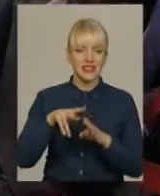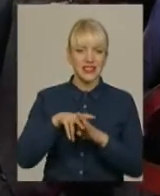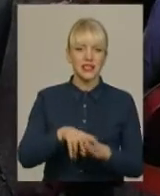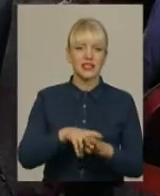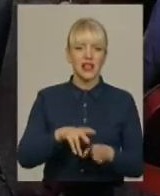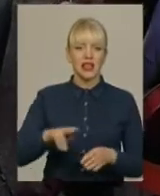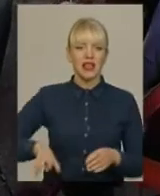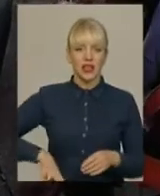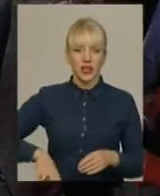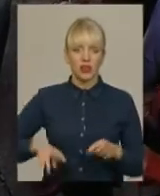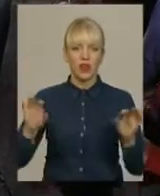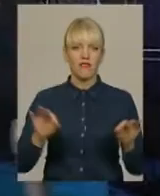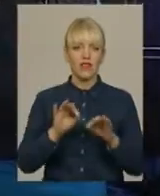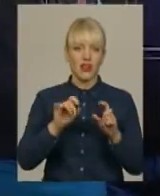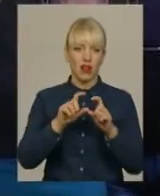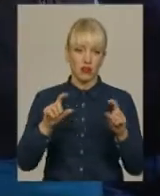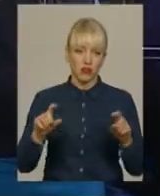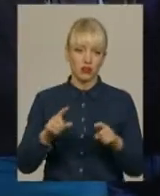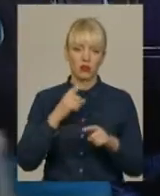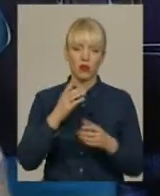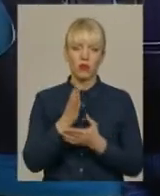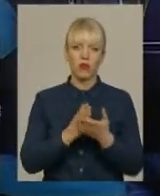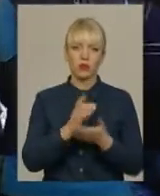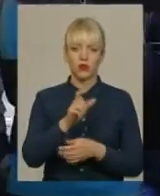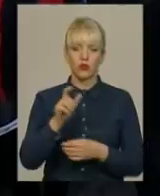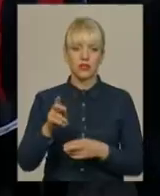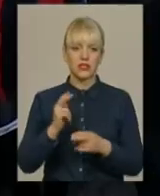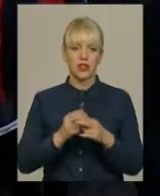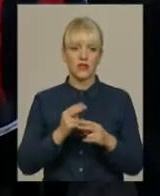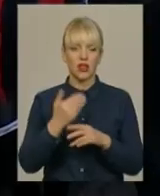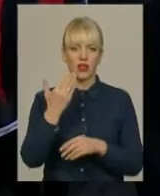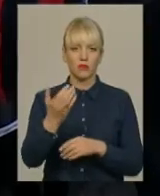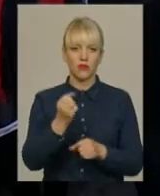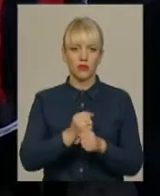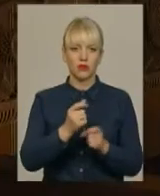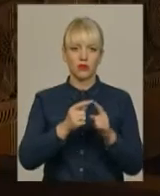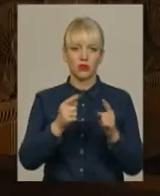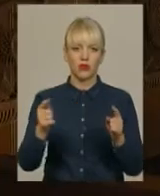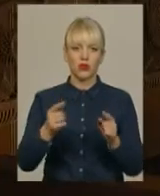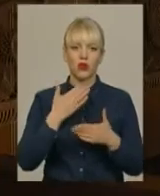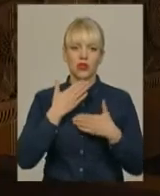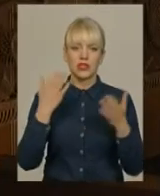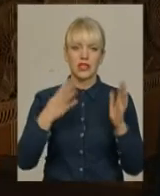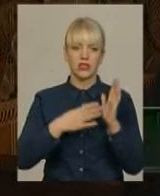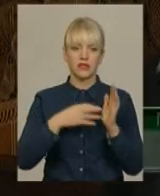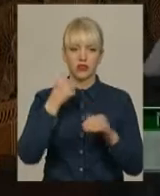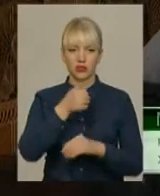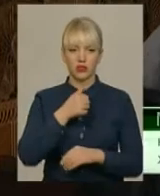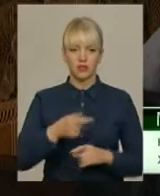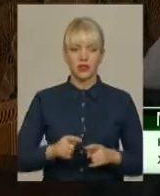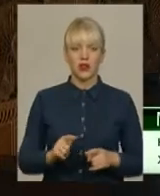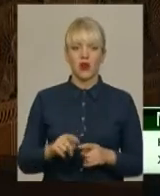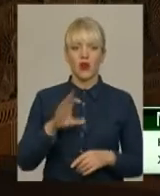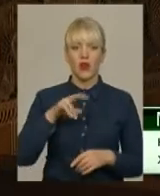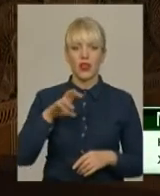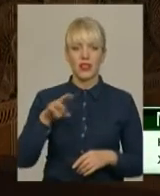культури. Микола Балема переконує, посадовці заважали йому працювати впродовж останніх 9 років. Олександр Драган, директор філармонії,